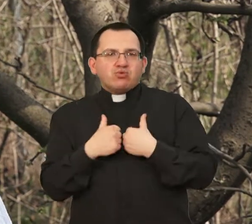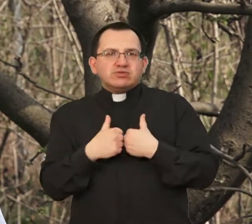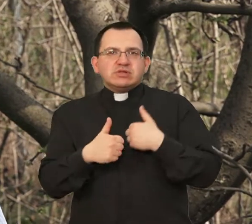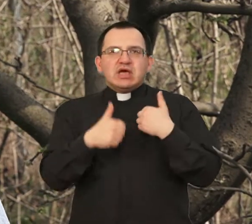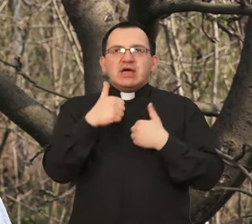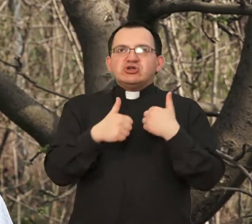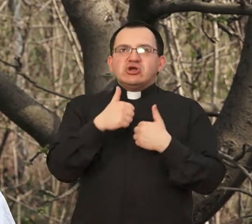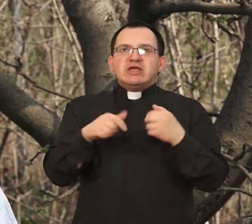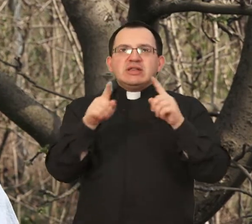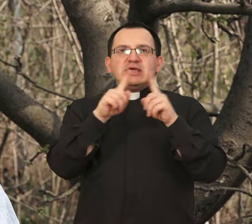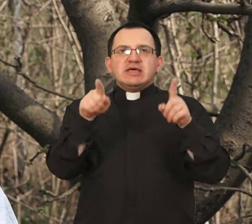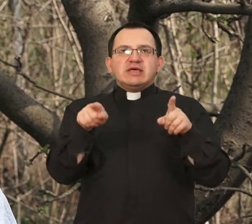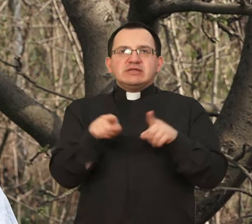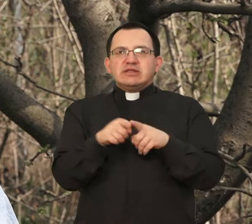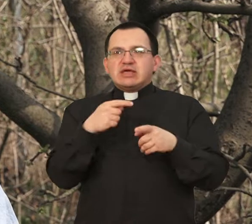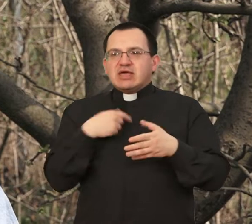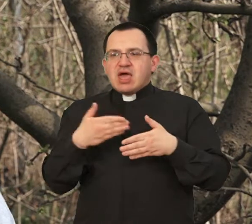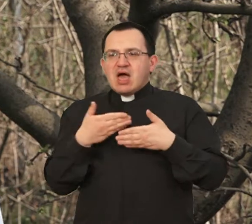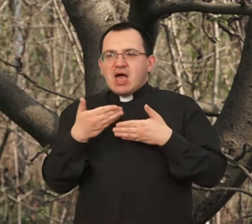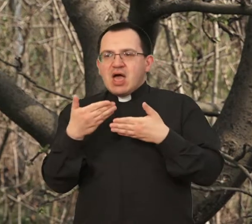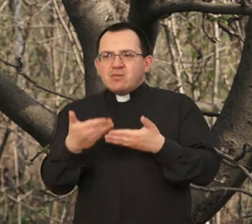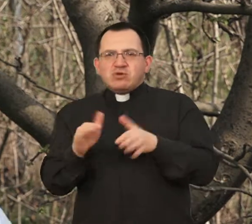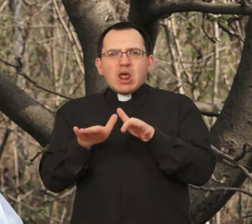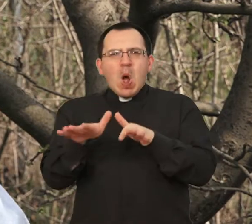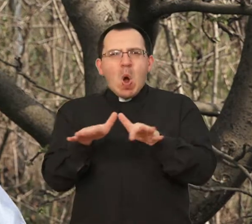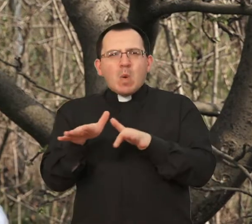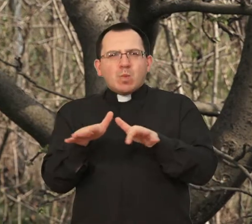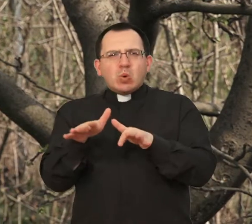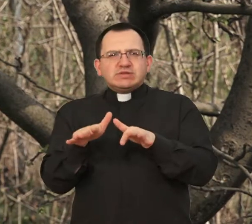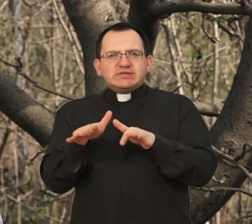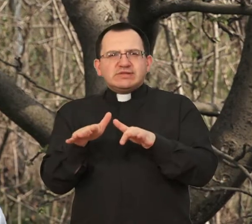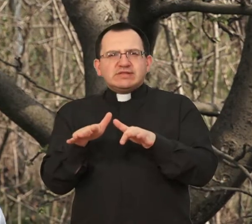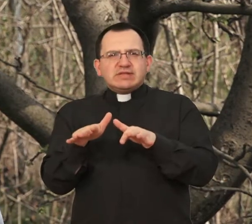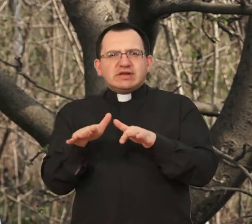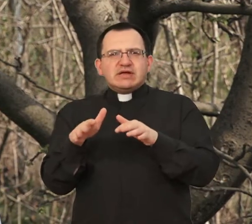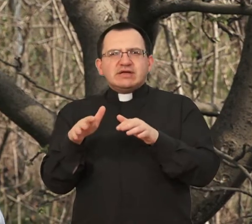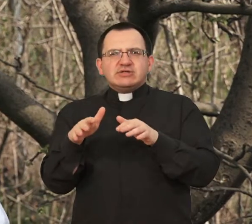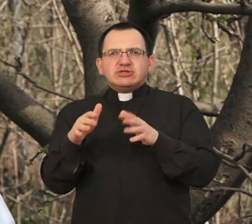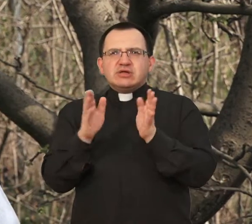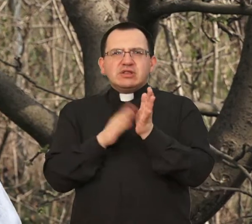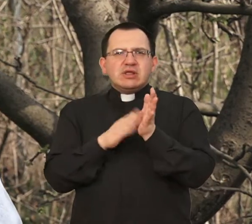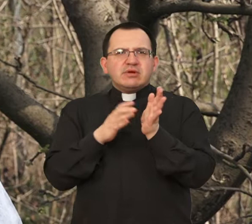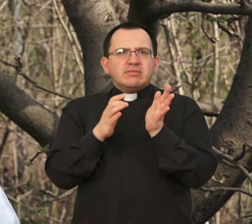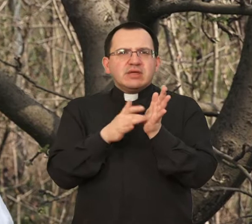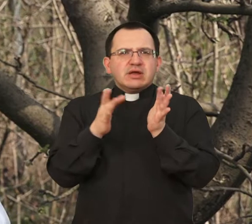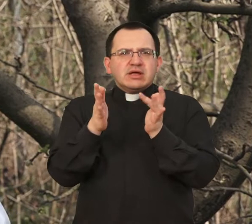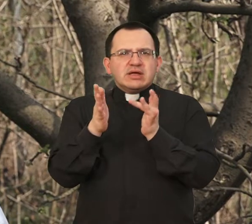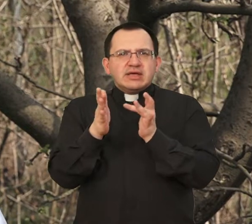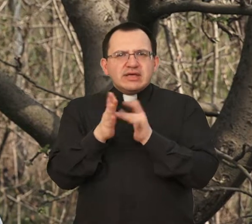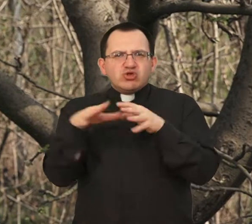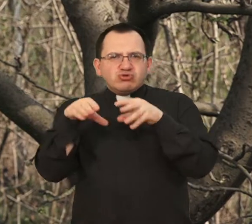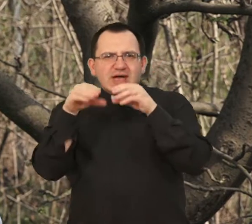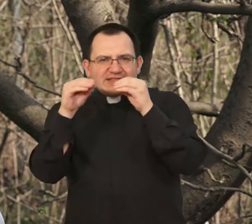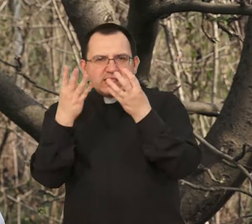slike koje sam posvetila, mislim, vreme potresa koje su nastale, znači, Isus koji nosi zvoni katedrale,